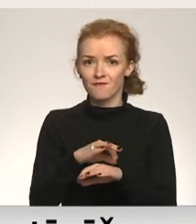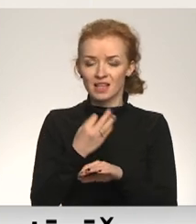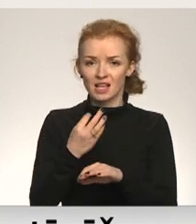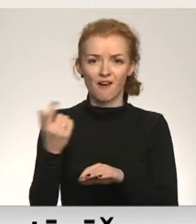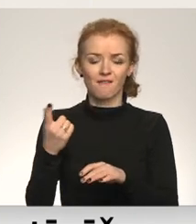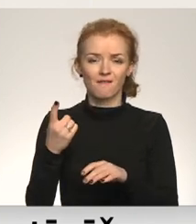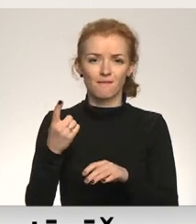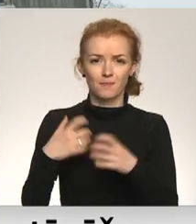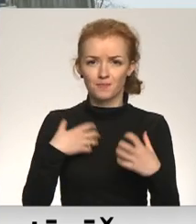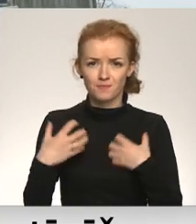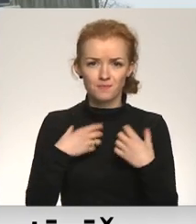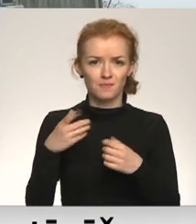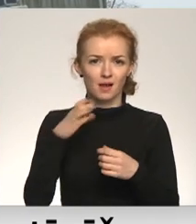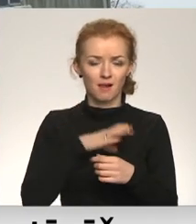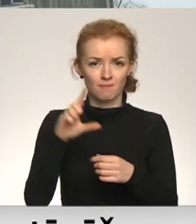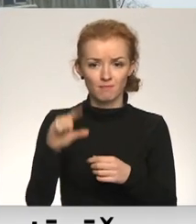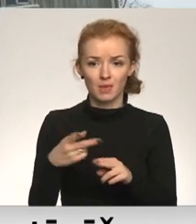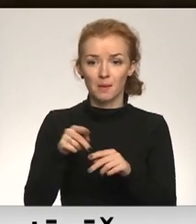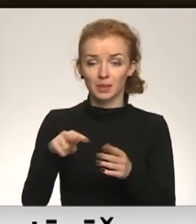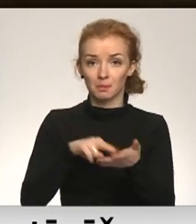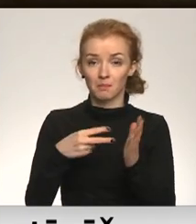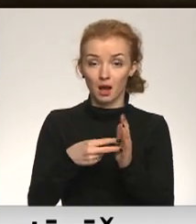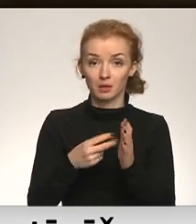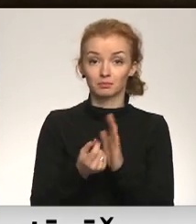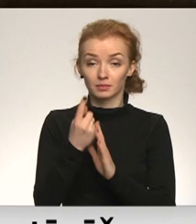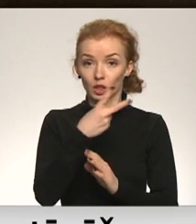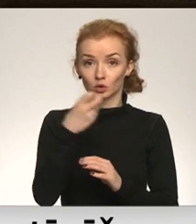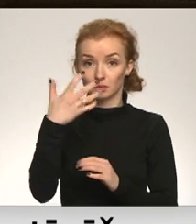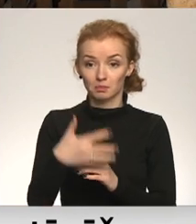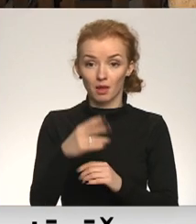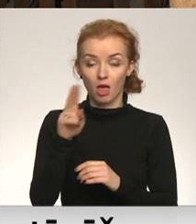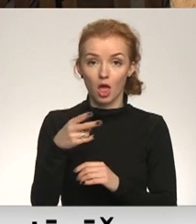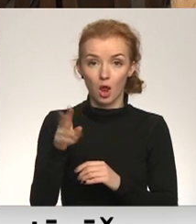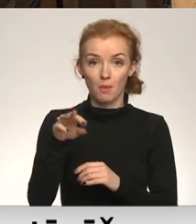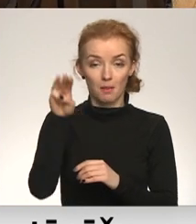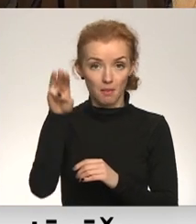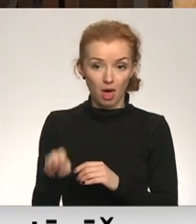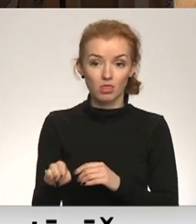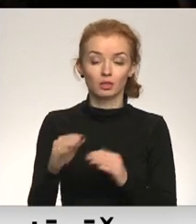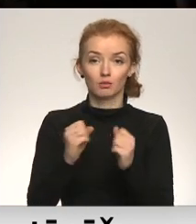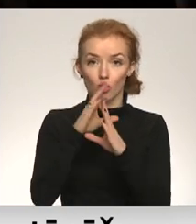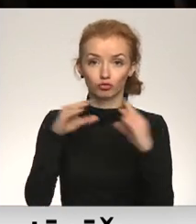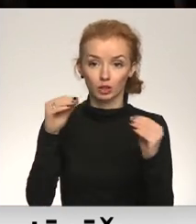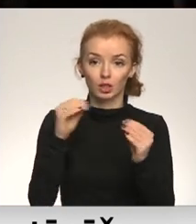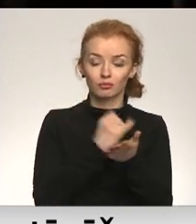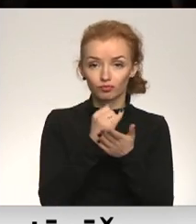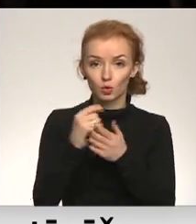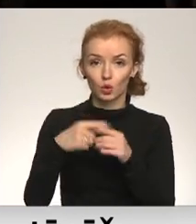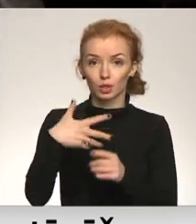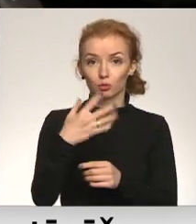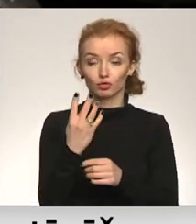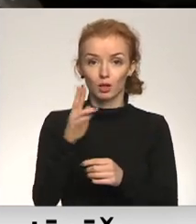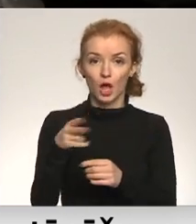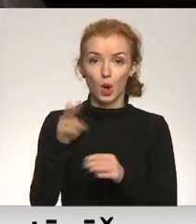tāpēc darba vairs neturpināšot. Šis jaunais models parez 250 eiro mēnesī par depo un glābēja automašīnu uzturēšanu, kā arī 54 eiro